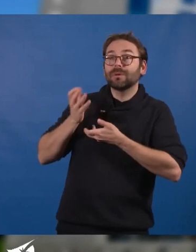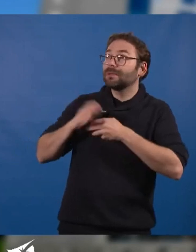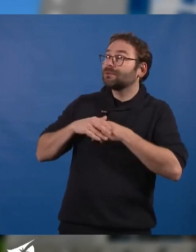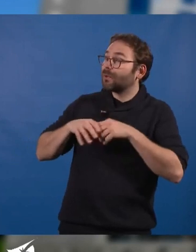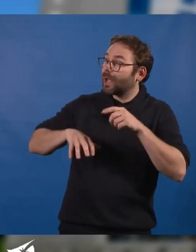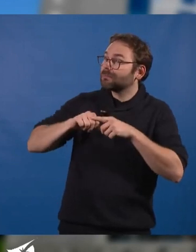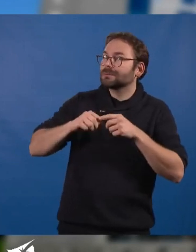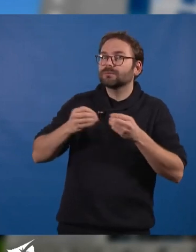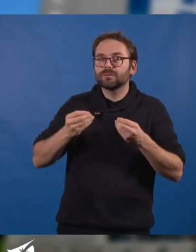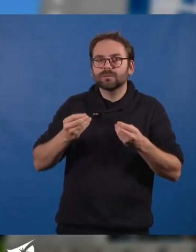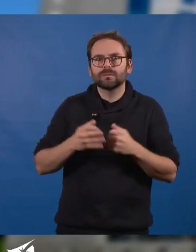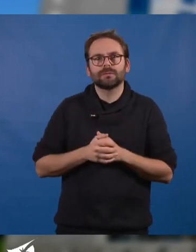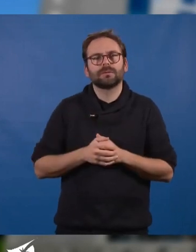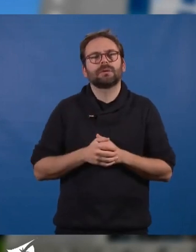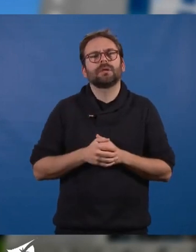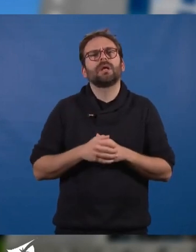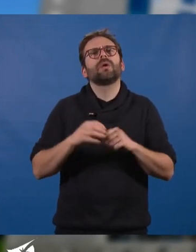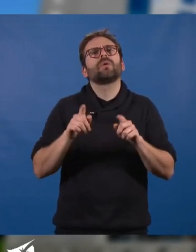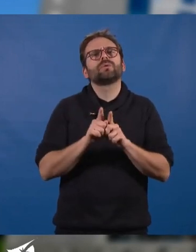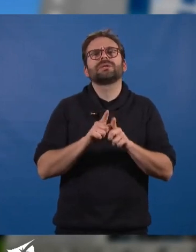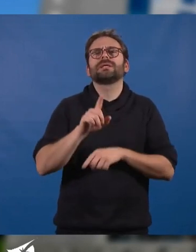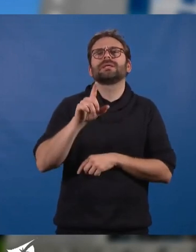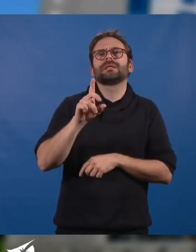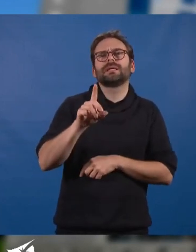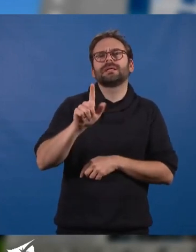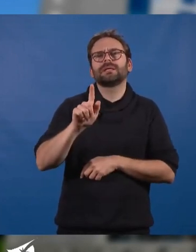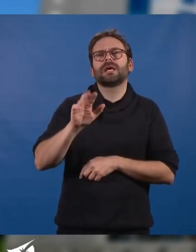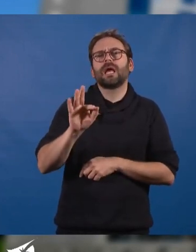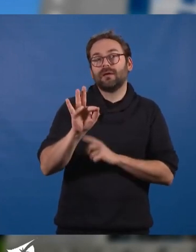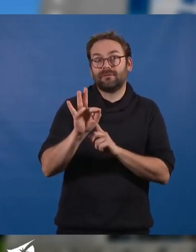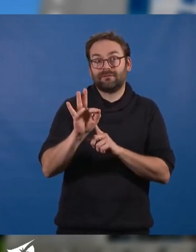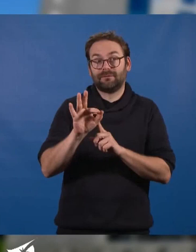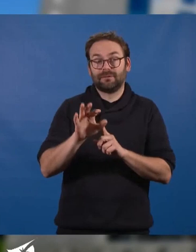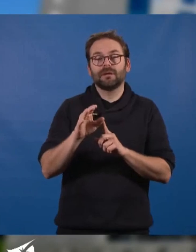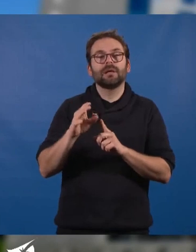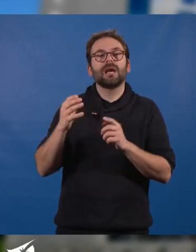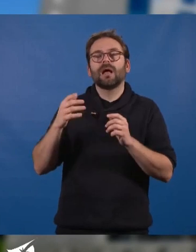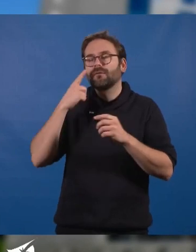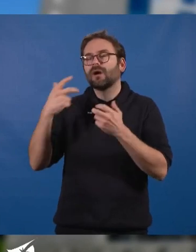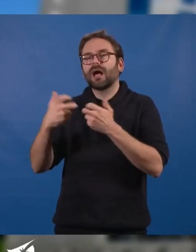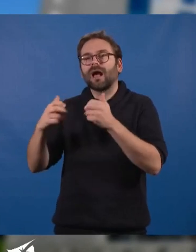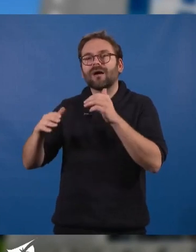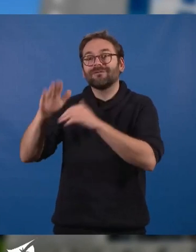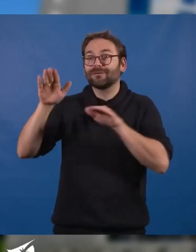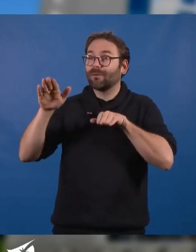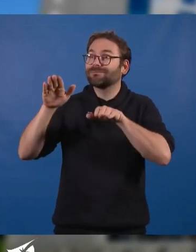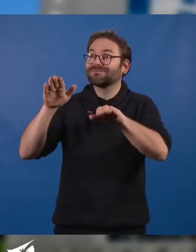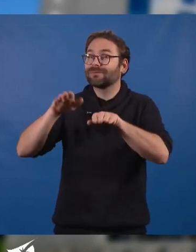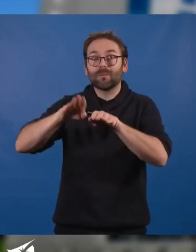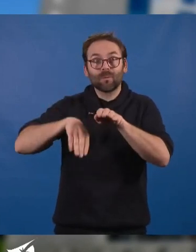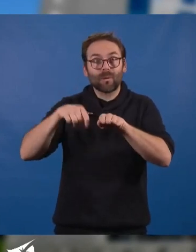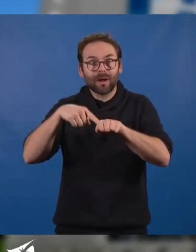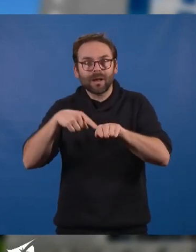Quant à la DGF, dont l'évolution reste toujours inférieure à l'inflation, elle répond de moins en moins aux missions nouvelles, aux compétences